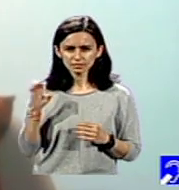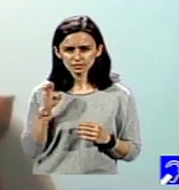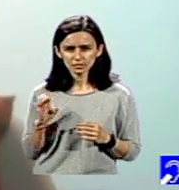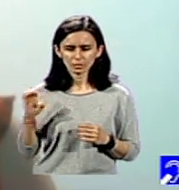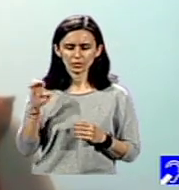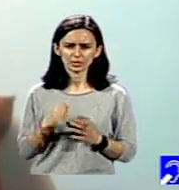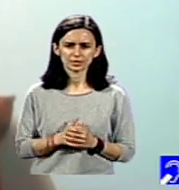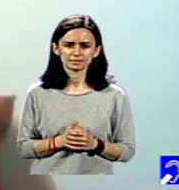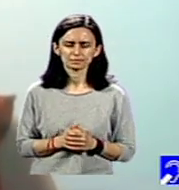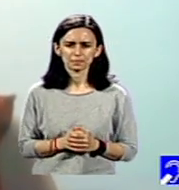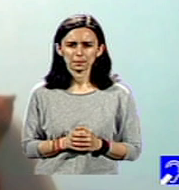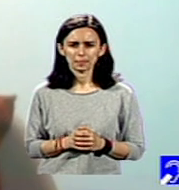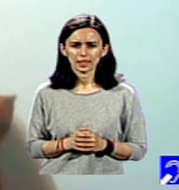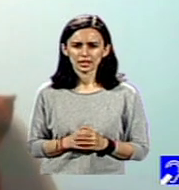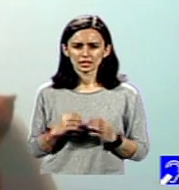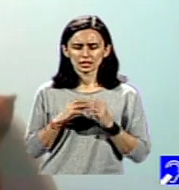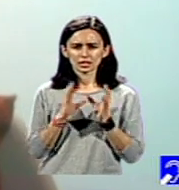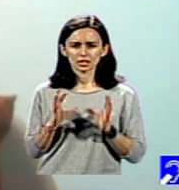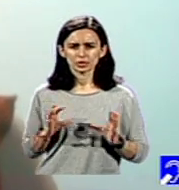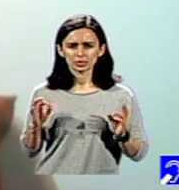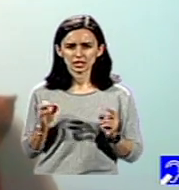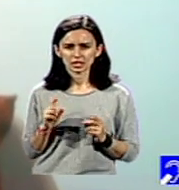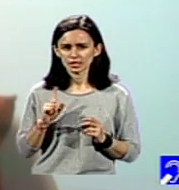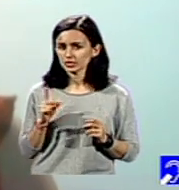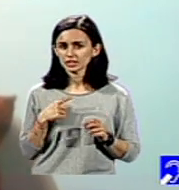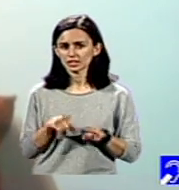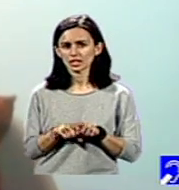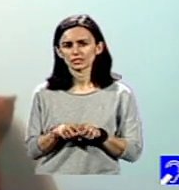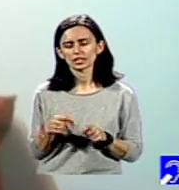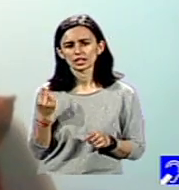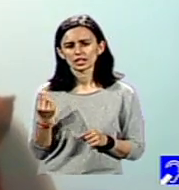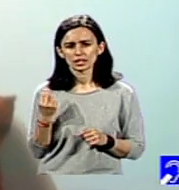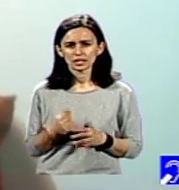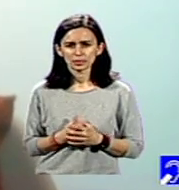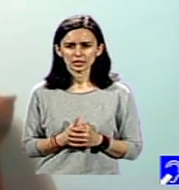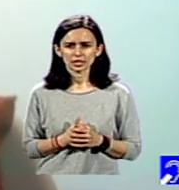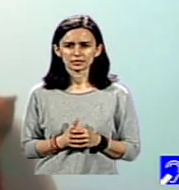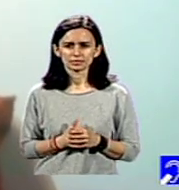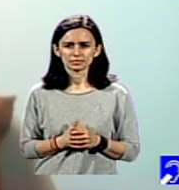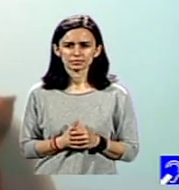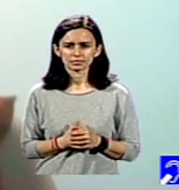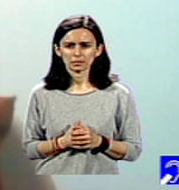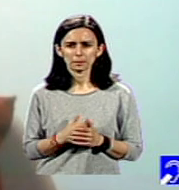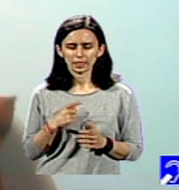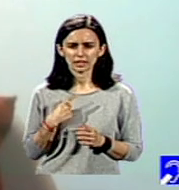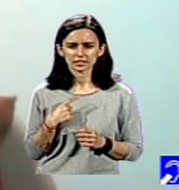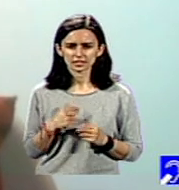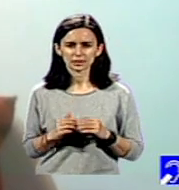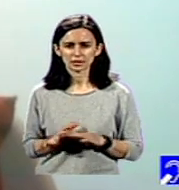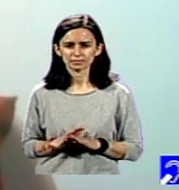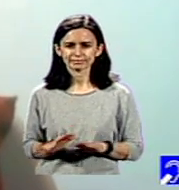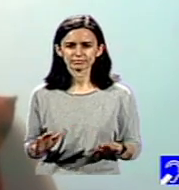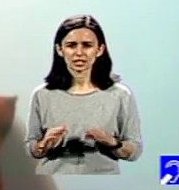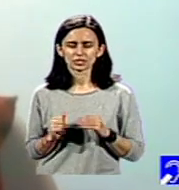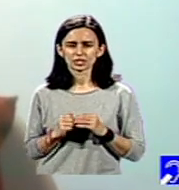România, în schimb, în particular, nu stă la fel de bine. Practic, ne aflăm la coadă și iarăși ne aflăm la coadă prin faptul că suntem